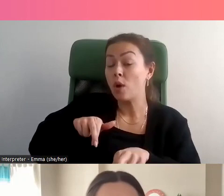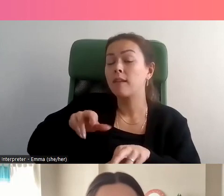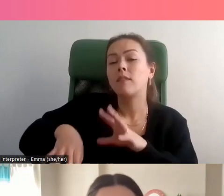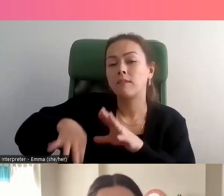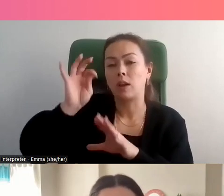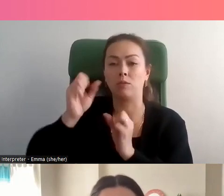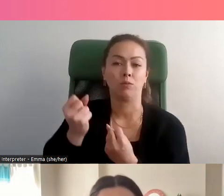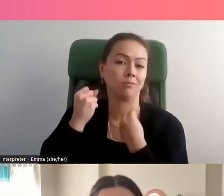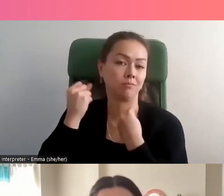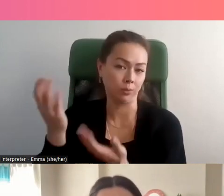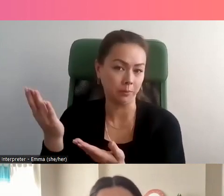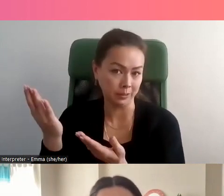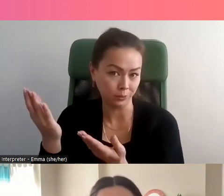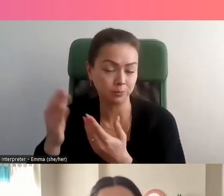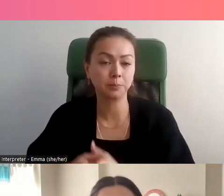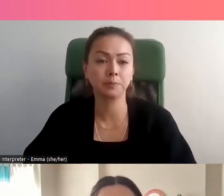parler des recommandations du rapport.